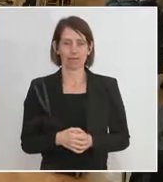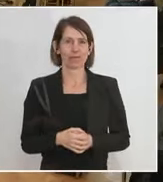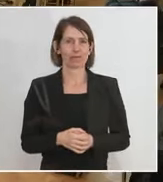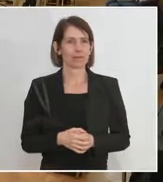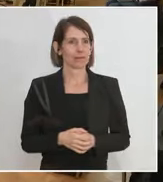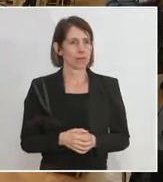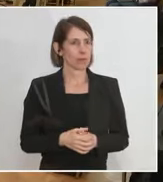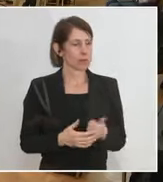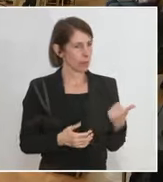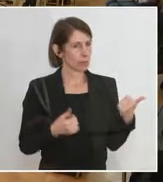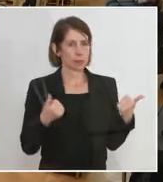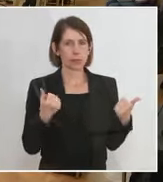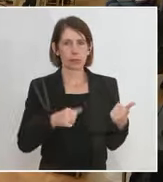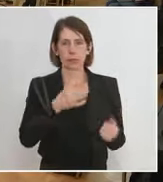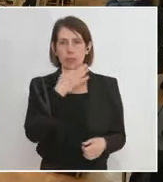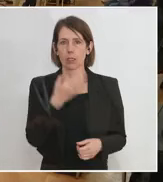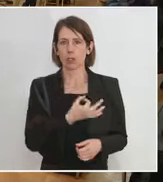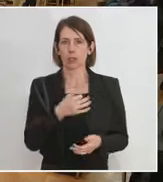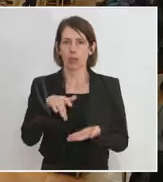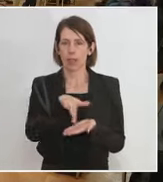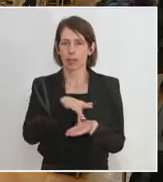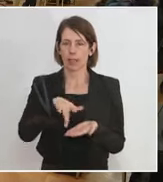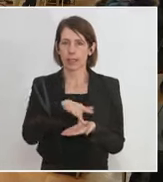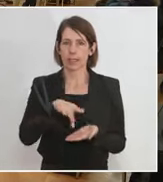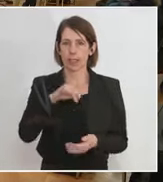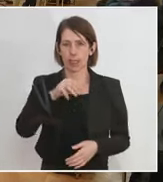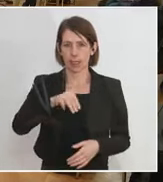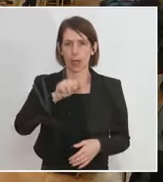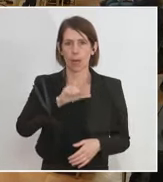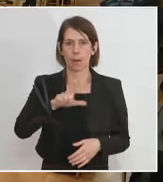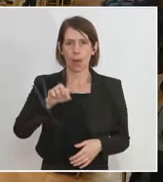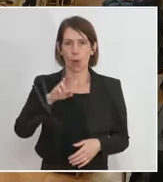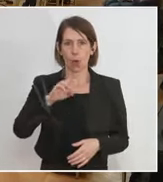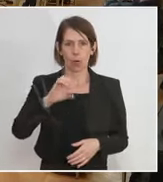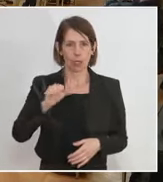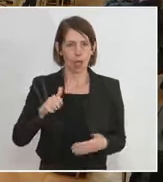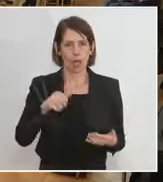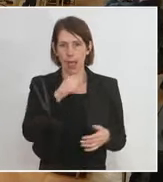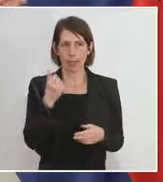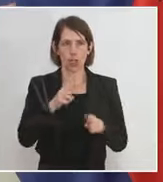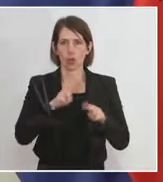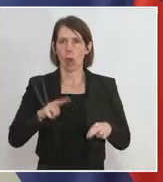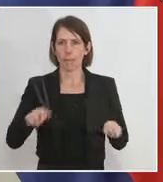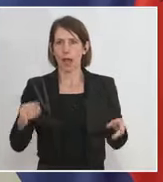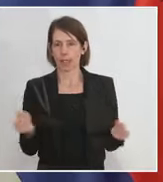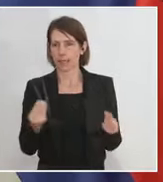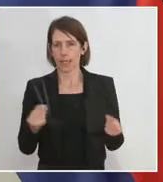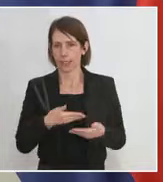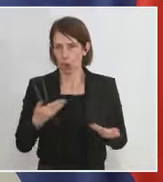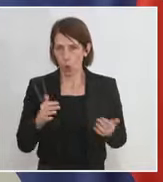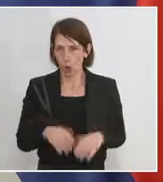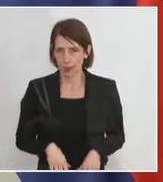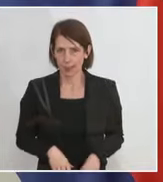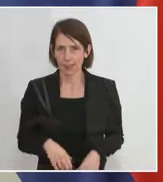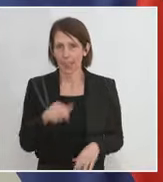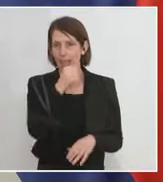Vielleicht zur Frage betreffend Mallorca. Allein die Frage zeigte, dass wir einfach noch nicht in der Normalität da sind. Der digitale grüne Pass wäre ja das